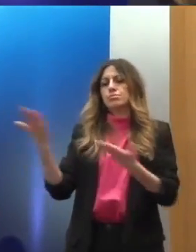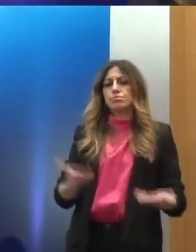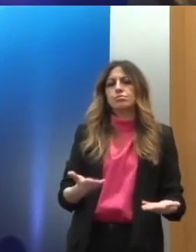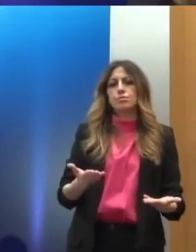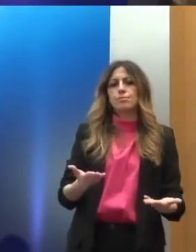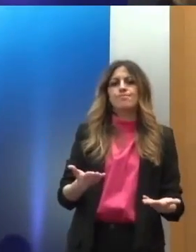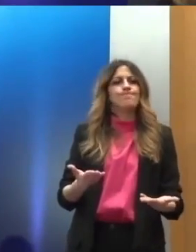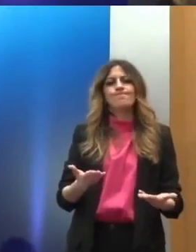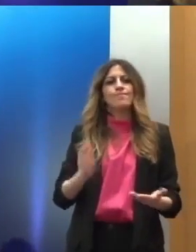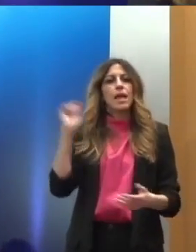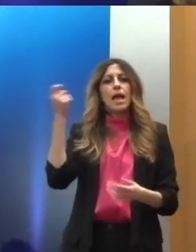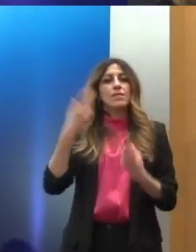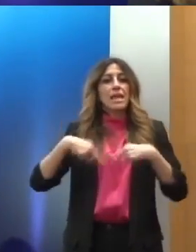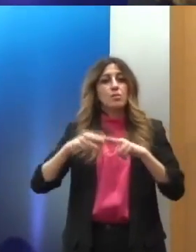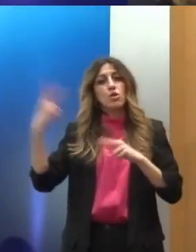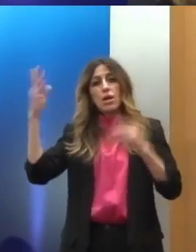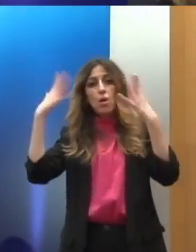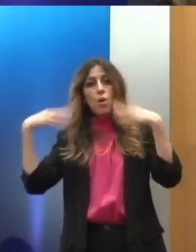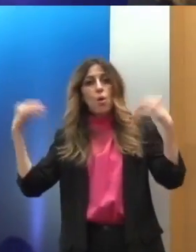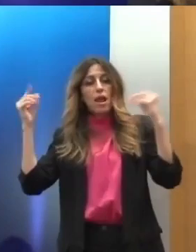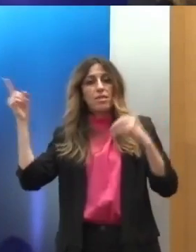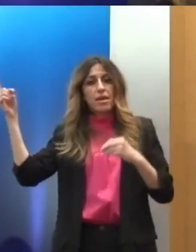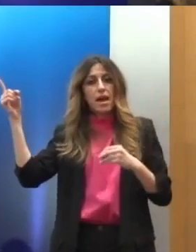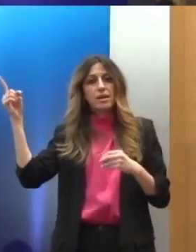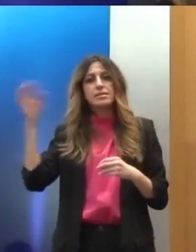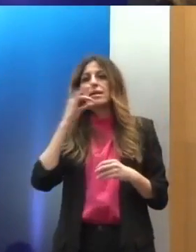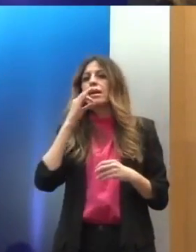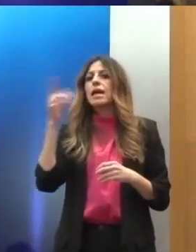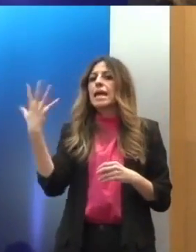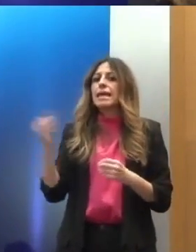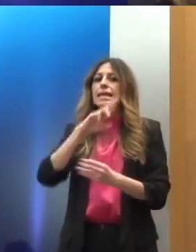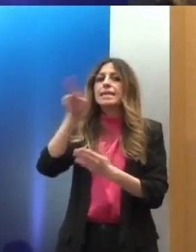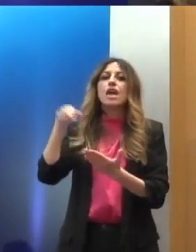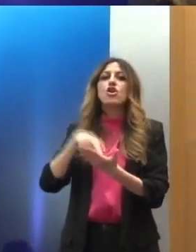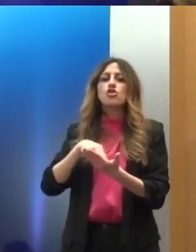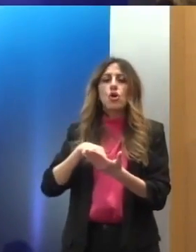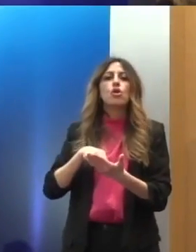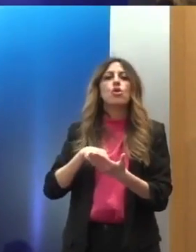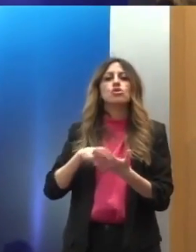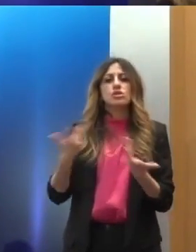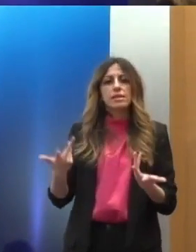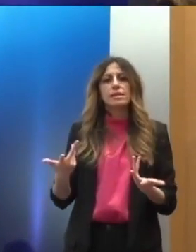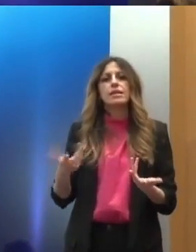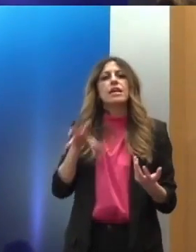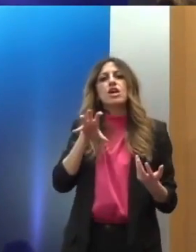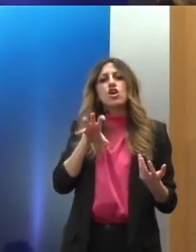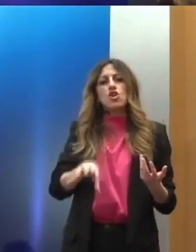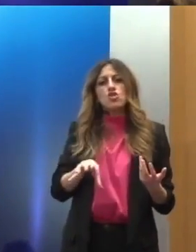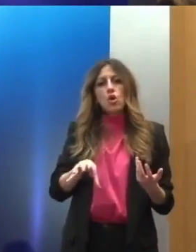η Εθνική Επιτροπή της Ολλανδίας, είχε έναν ρόλο, αν θέλετε, της χώρας τελικής